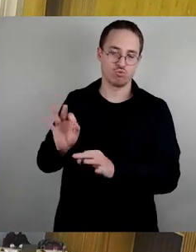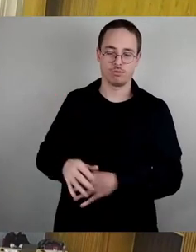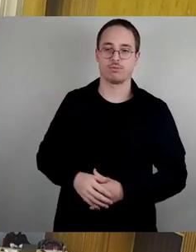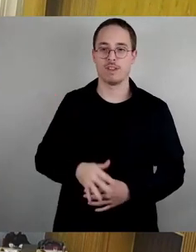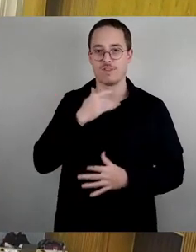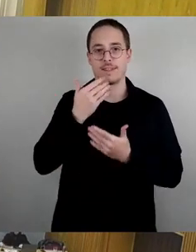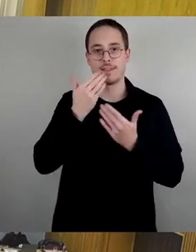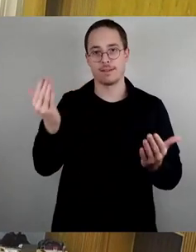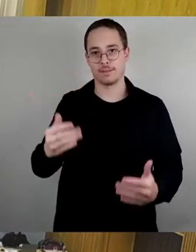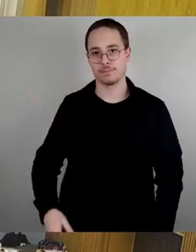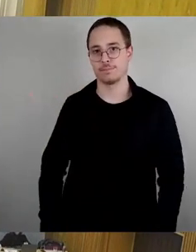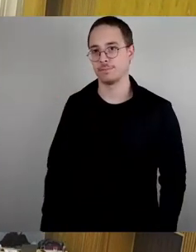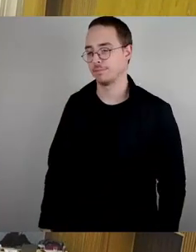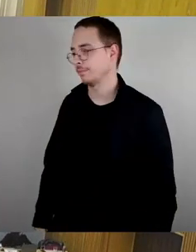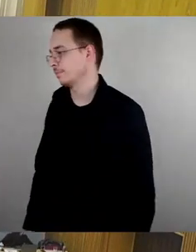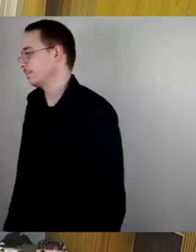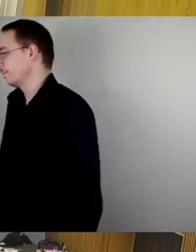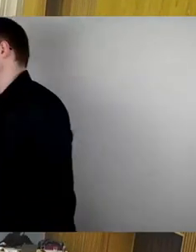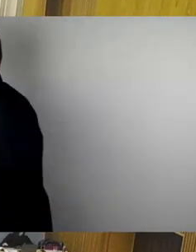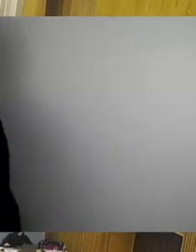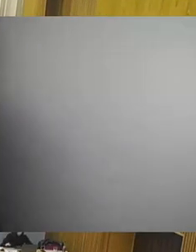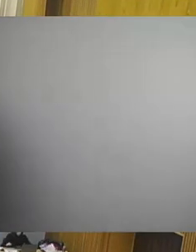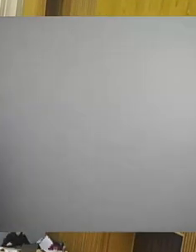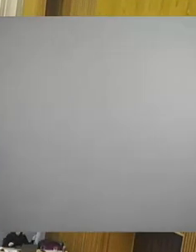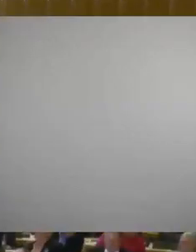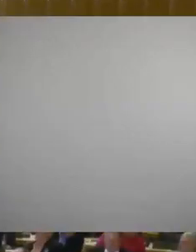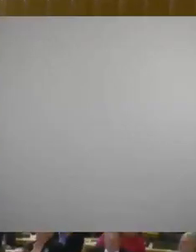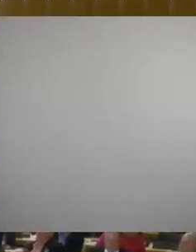Nächster Redner, Thomas Lehmann, CDU-Fraktion.